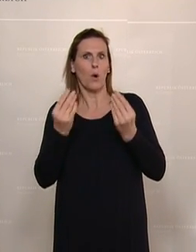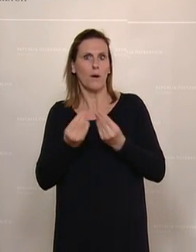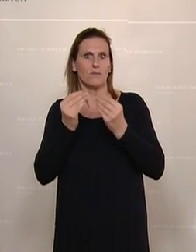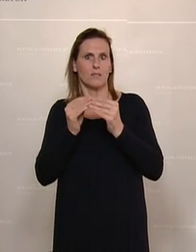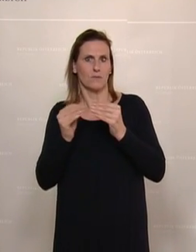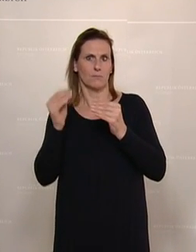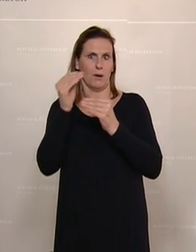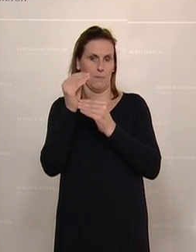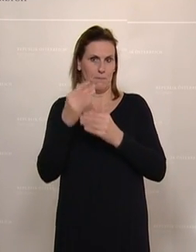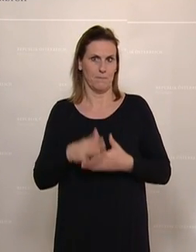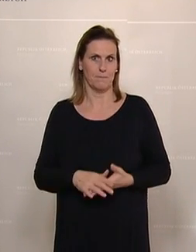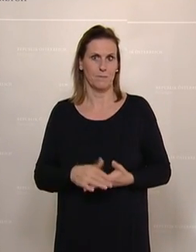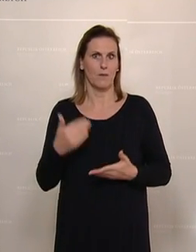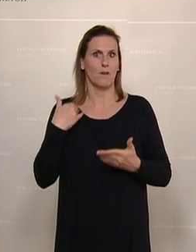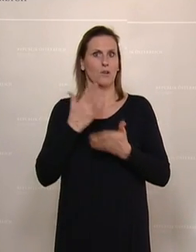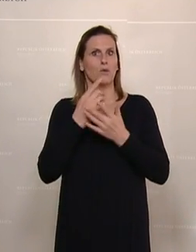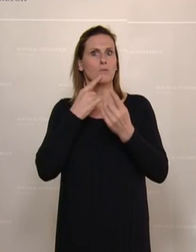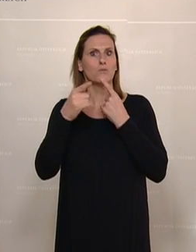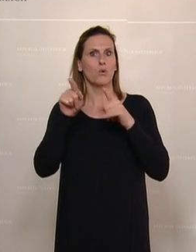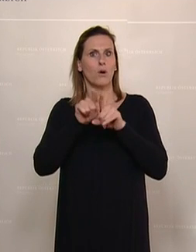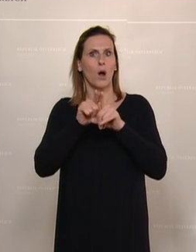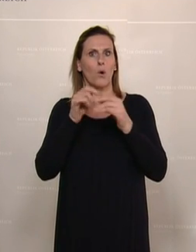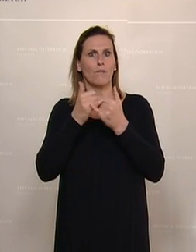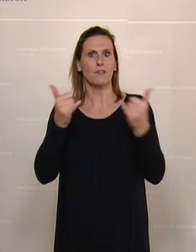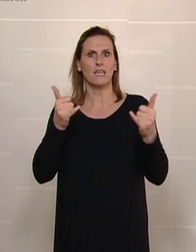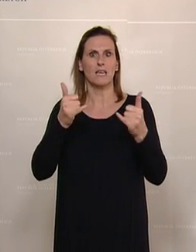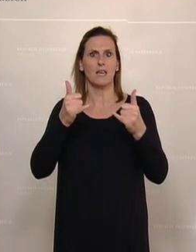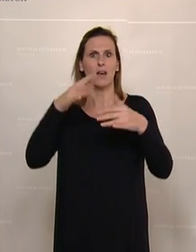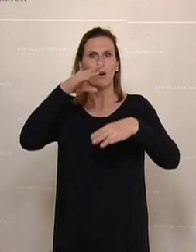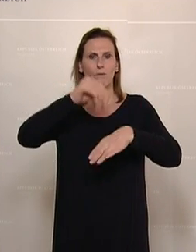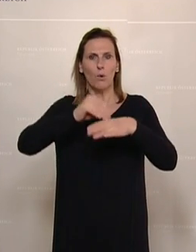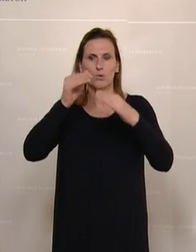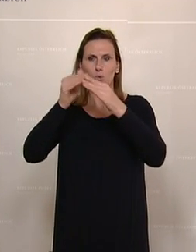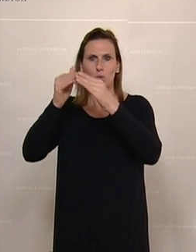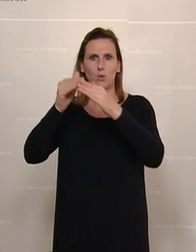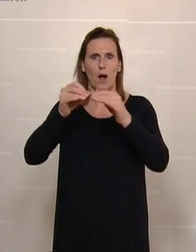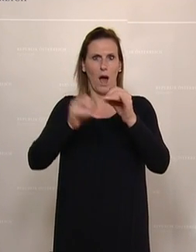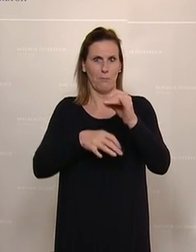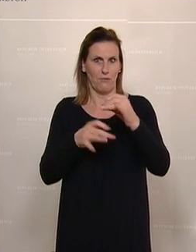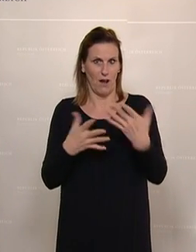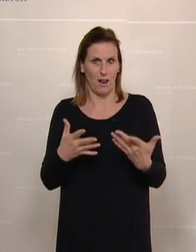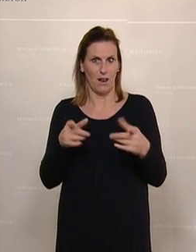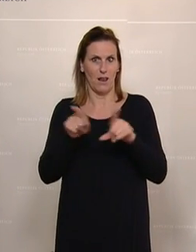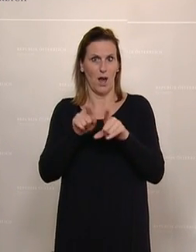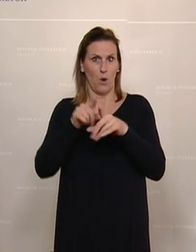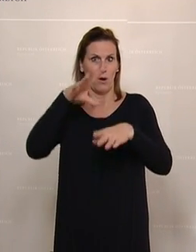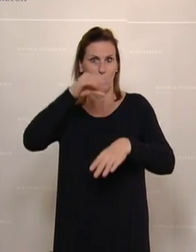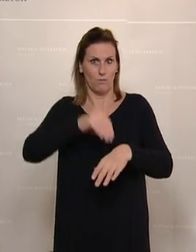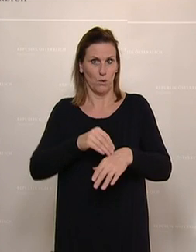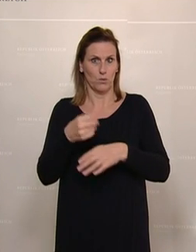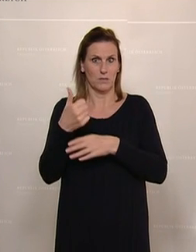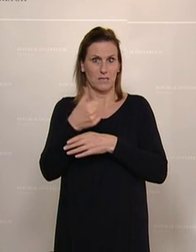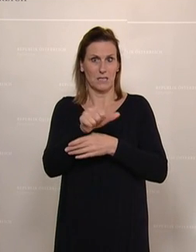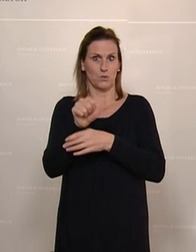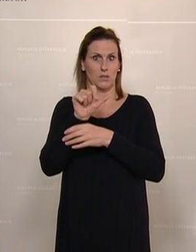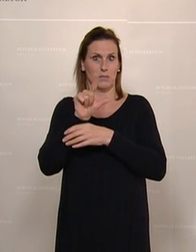hat. Auch schon angesprochen wurden die Siedlungsabfälle. Eine Erhöhung von 562 Kilo im Jahr 2010